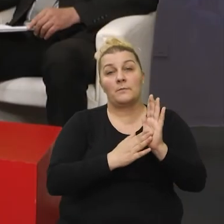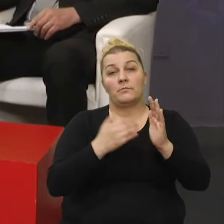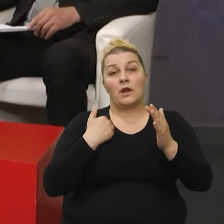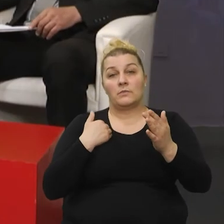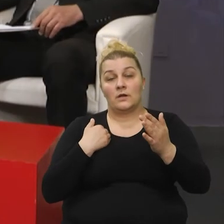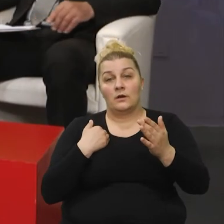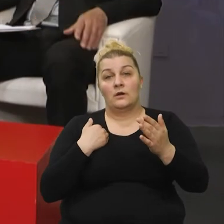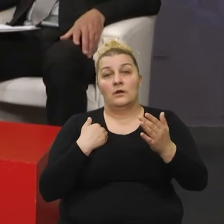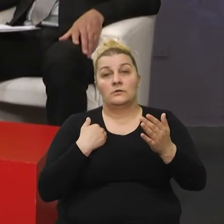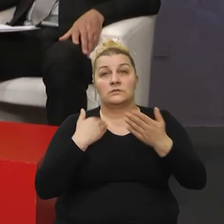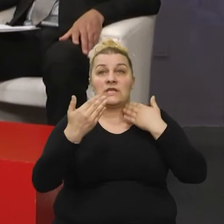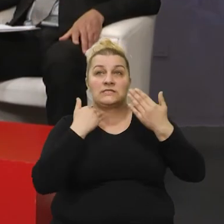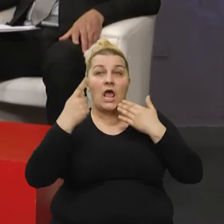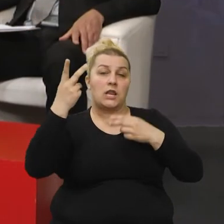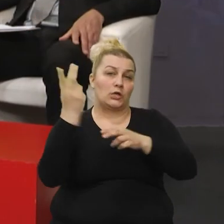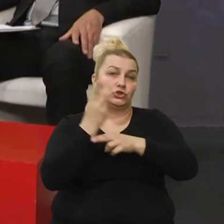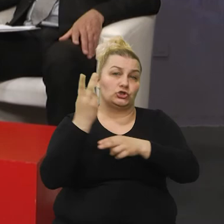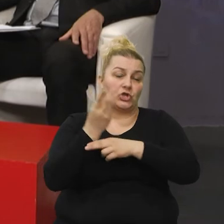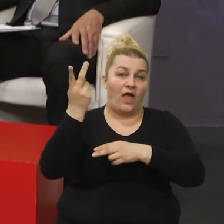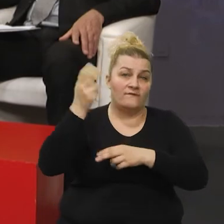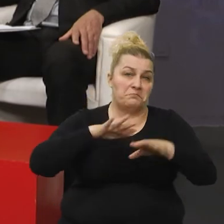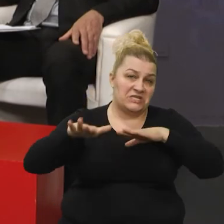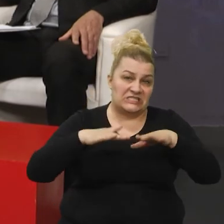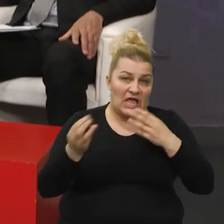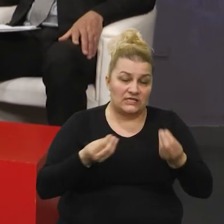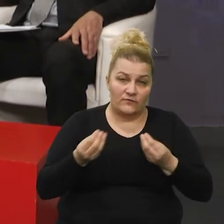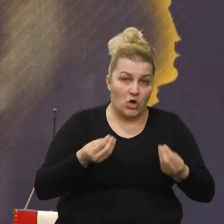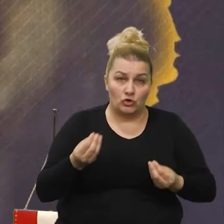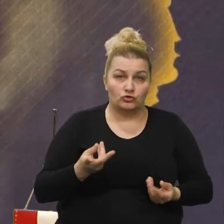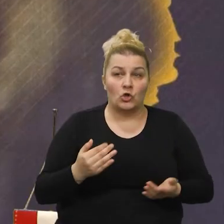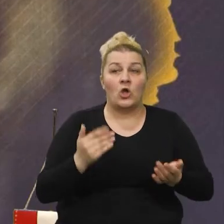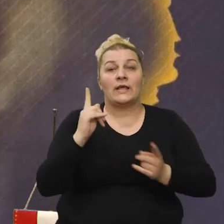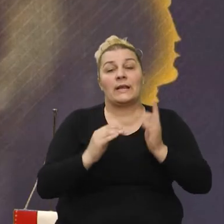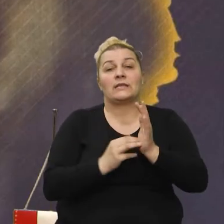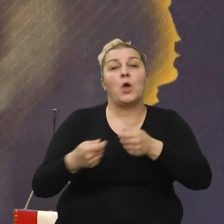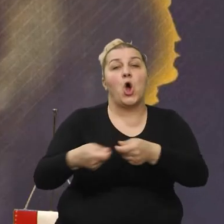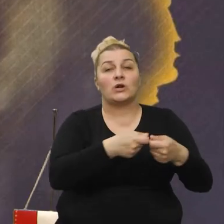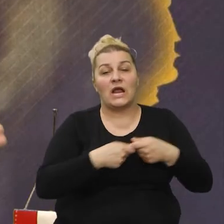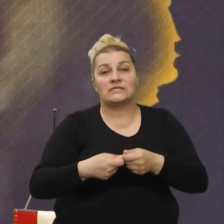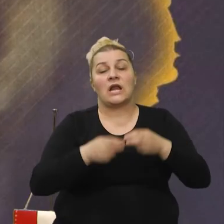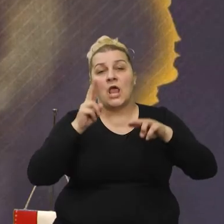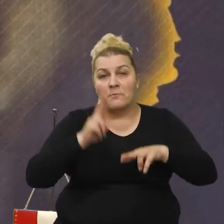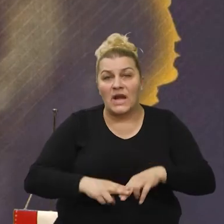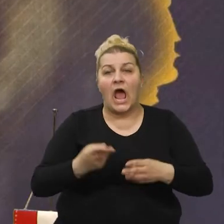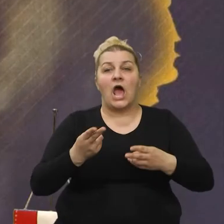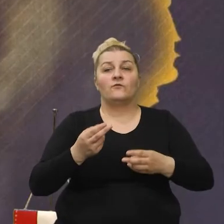državnim tijelima, kad idemo organizirati neka prava, neki smještaj, neki stan, šta sam već sada